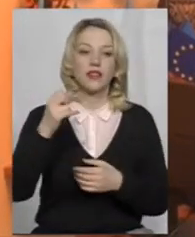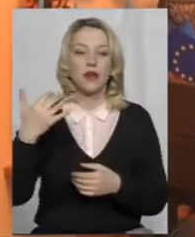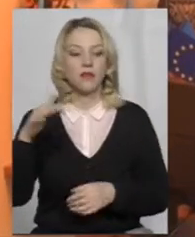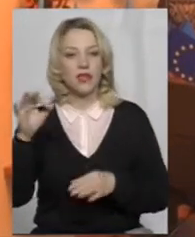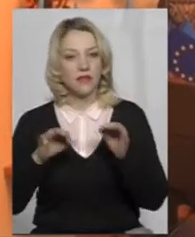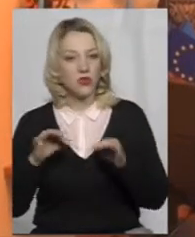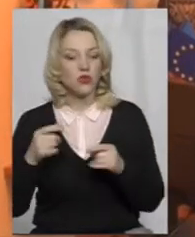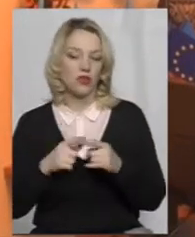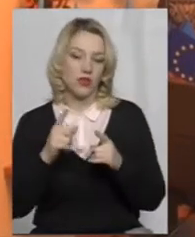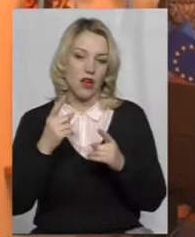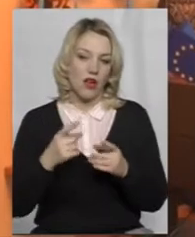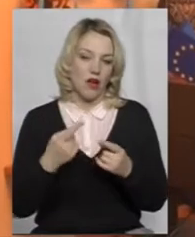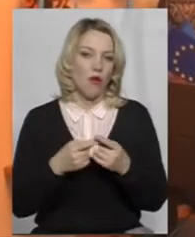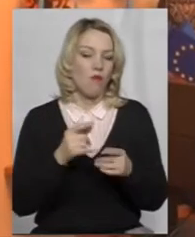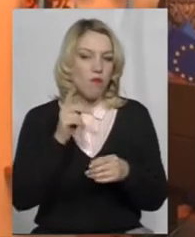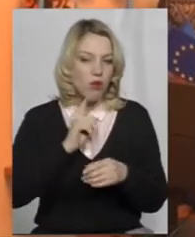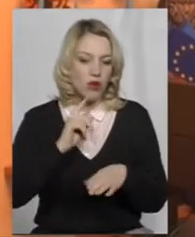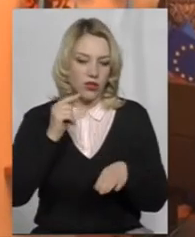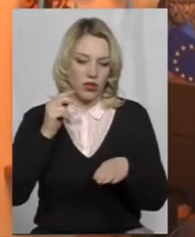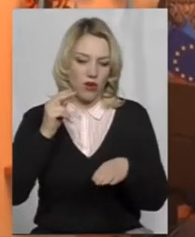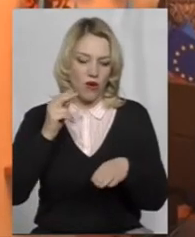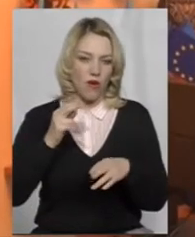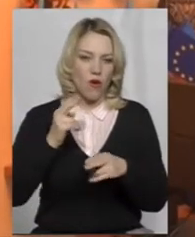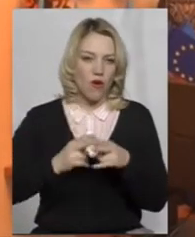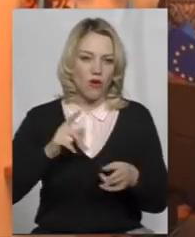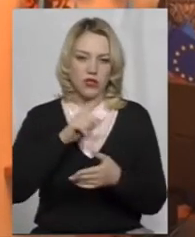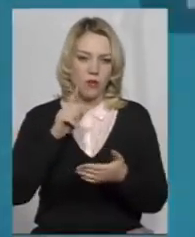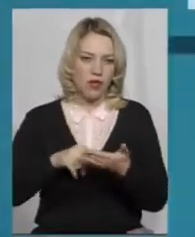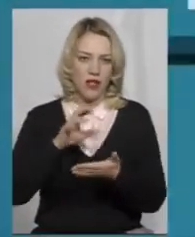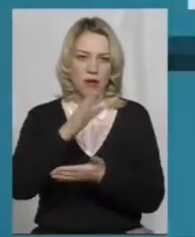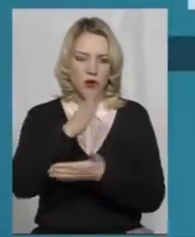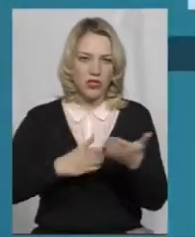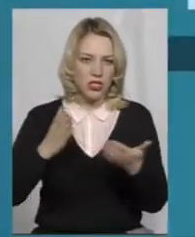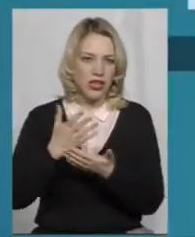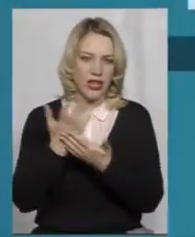одним словом, поки що гостро питання знищення кінотеатри планету не стоїть.